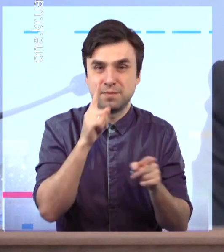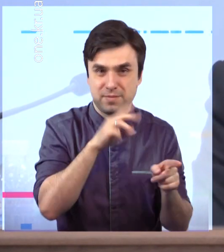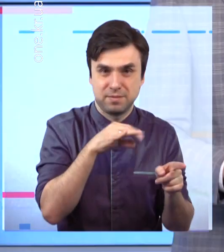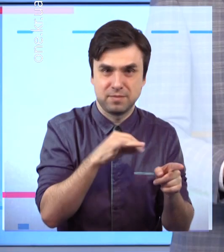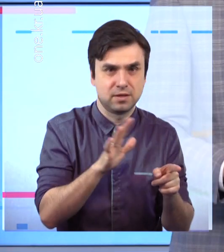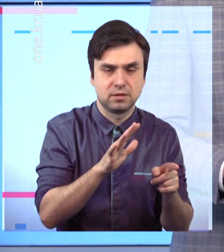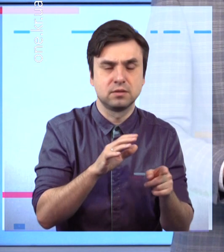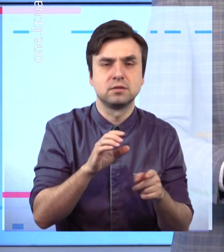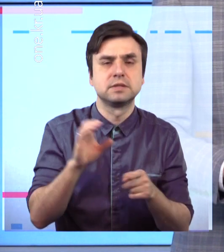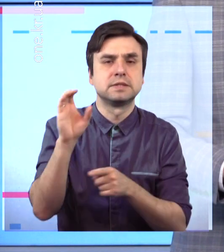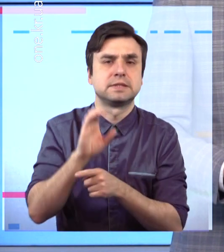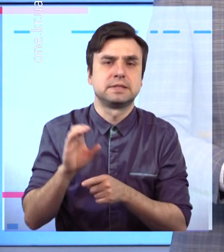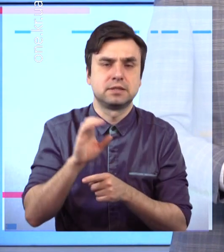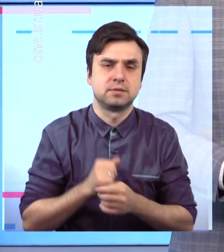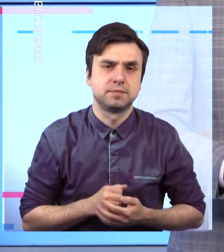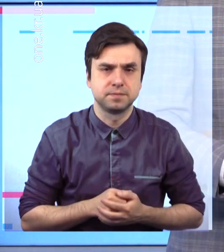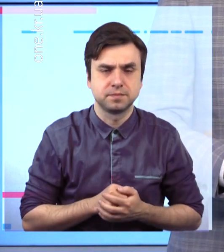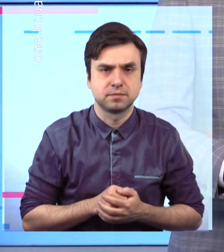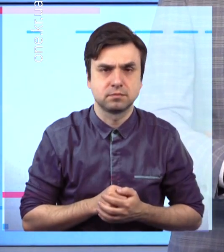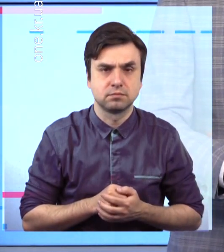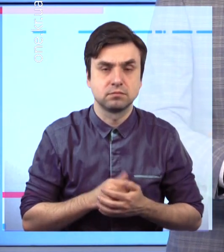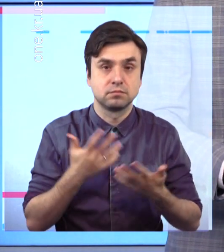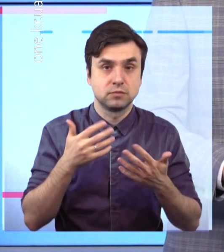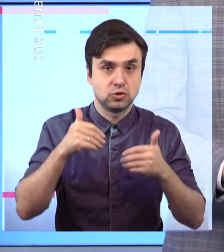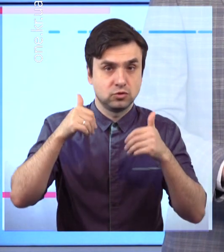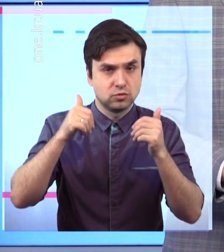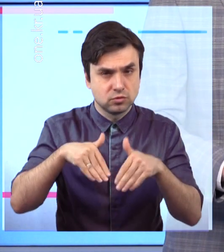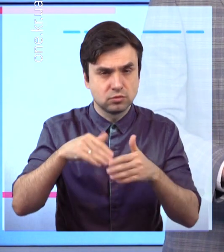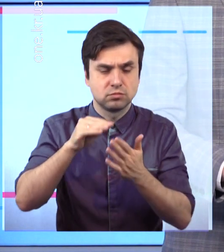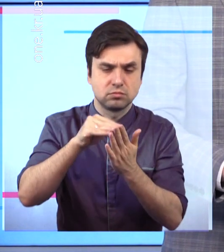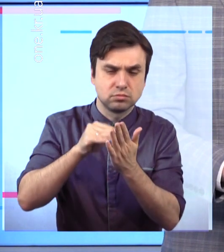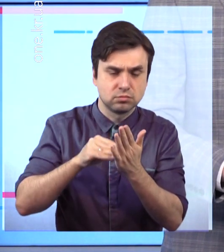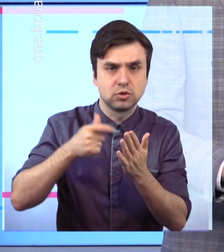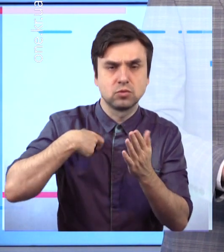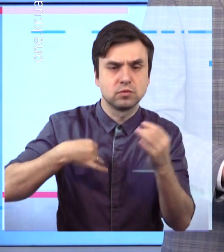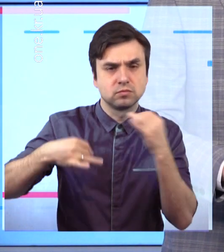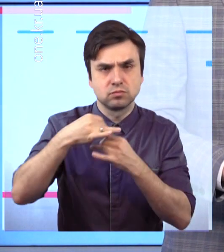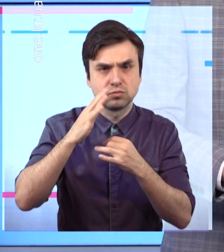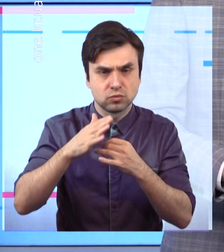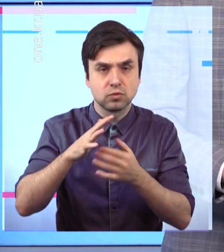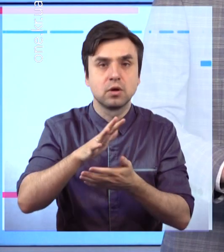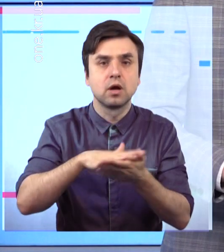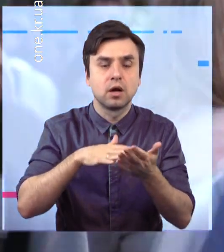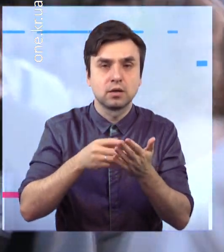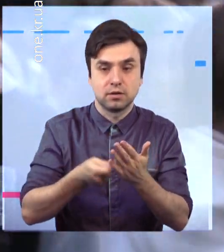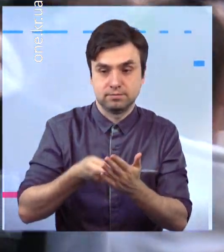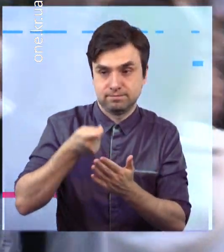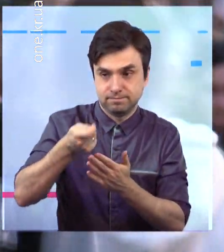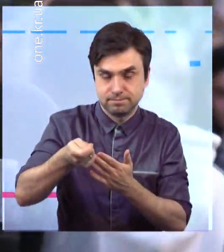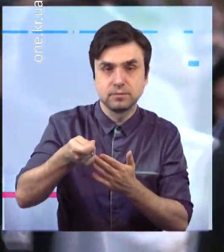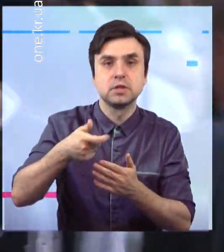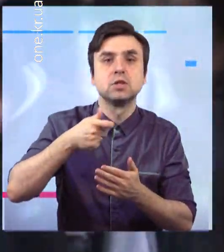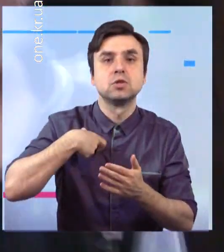вересень. Далі відповідний проєкт рішення, який розроблятимуть чиновники, мають підтримати депутати міської ради на одній з чергових